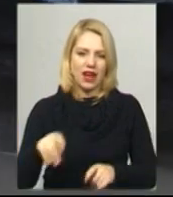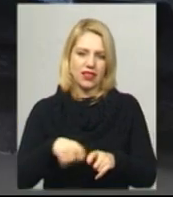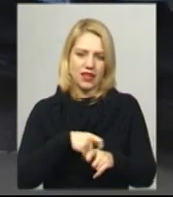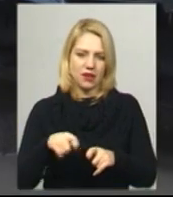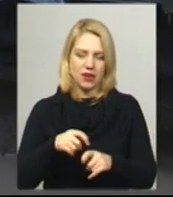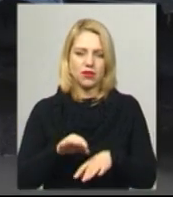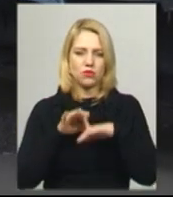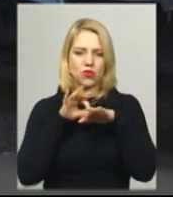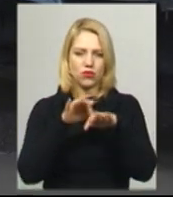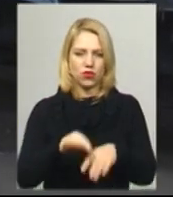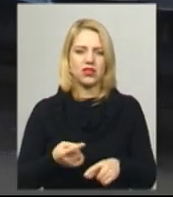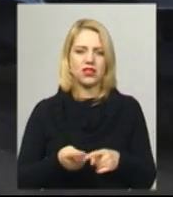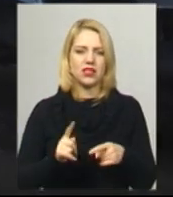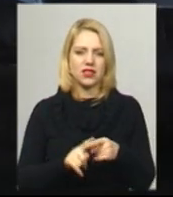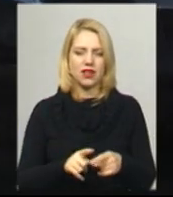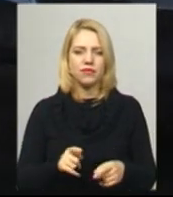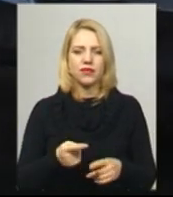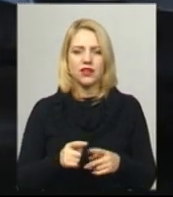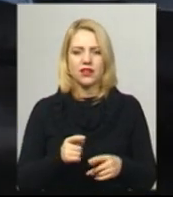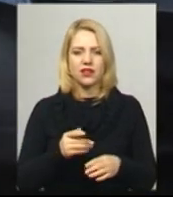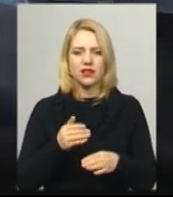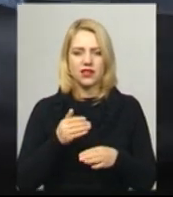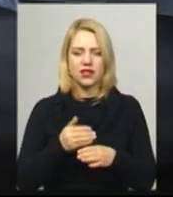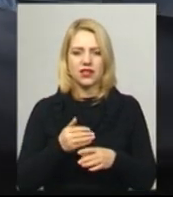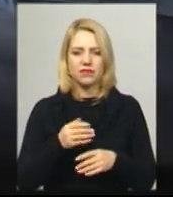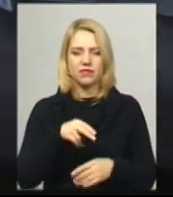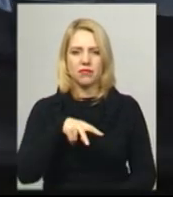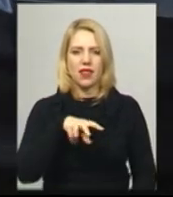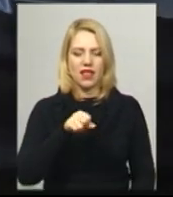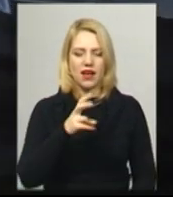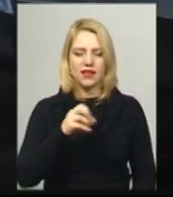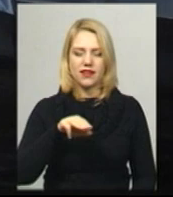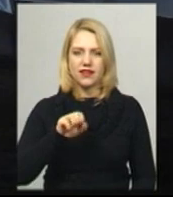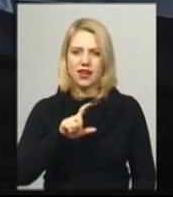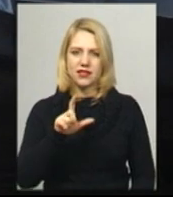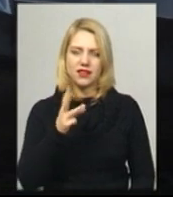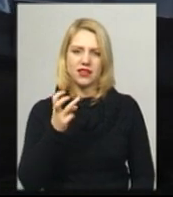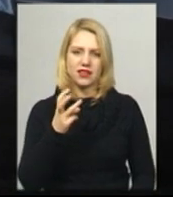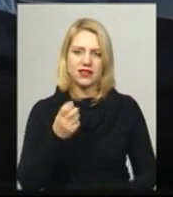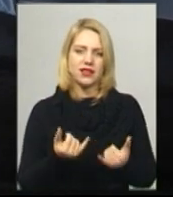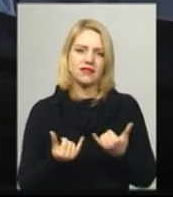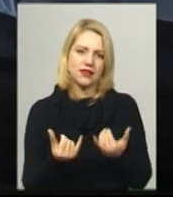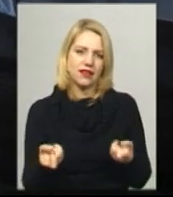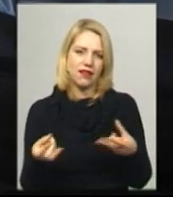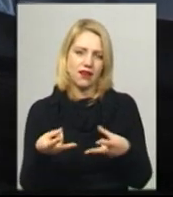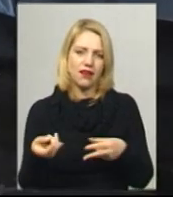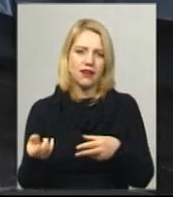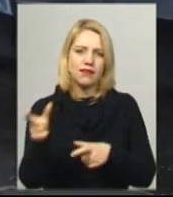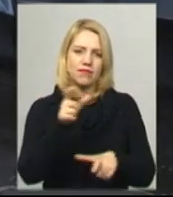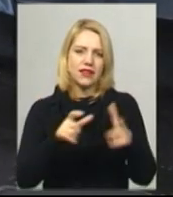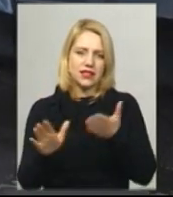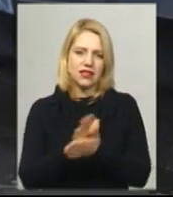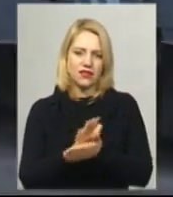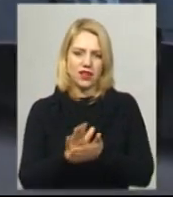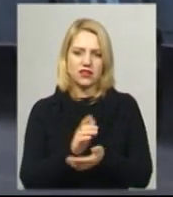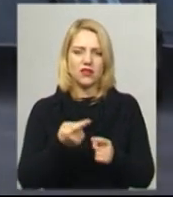Проводиться це за допомогою засобу планідаст-300, який використовується для дезінфекції. Його ефект триватиме